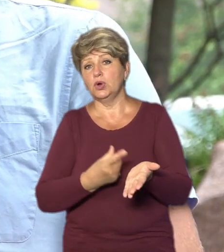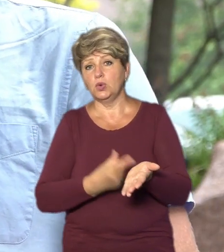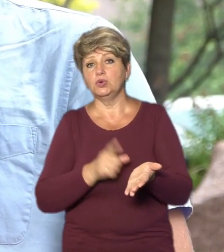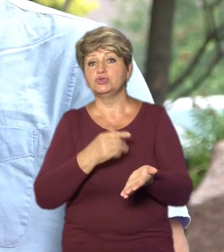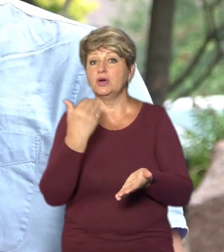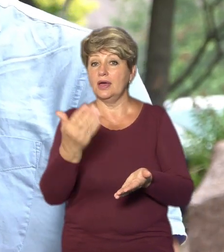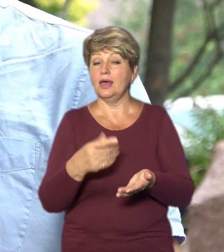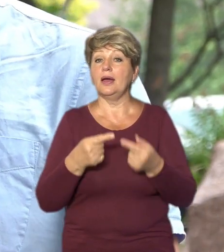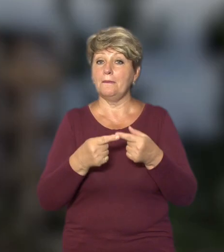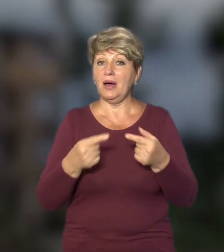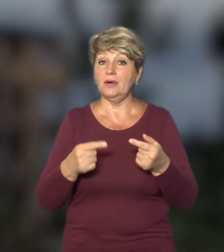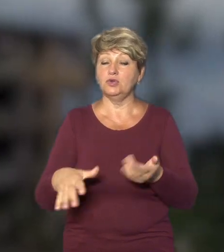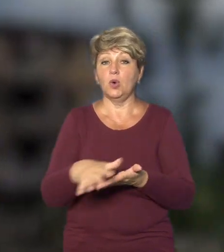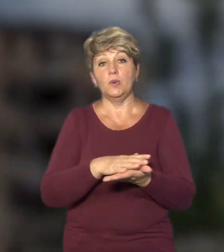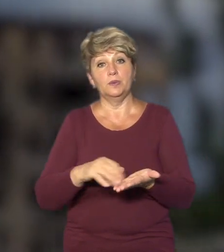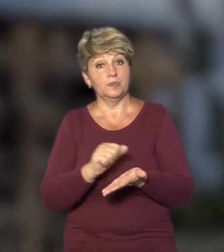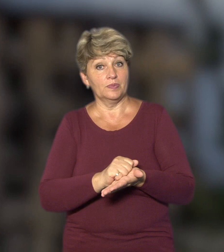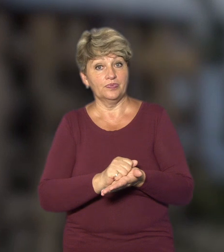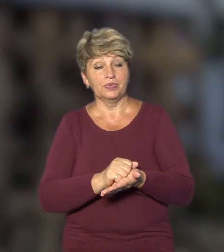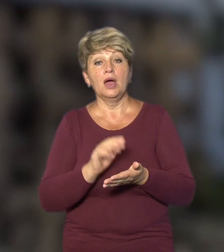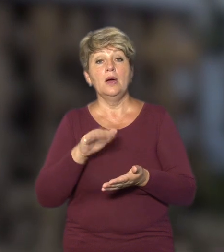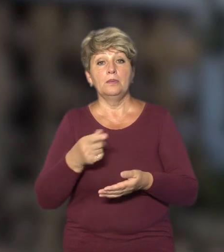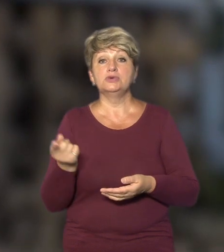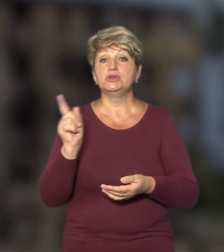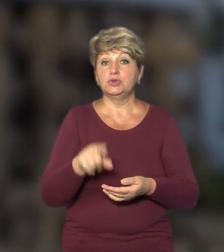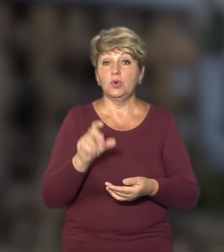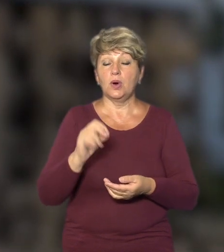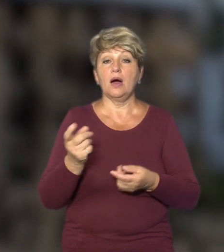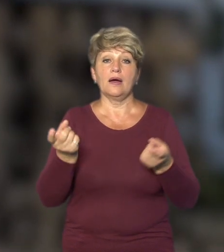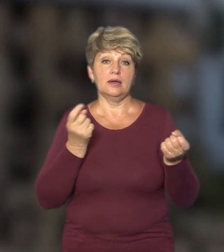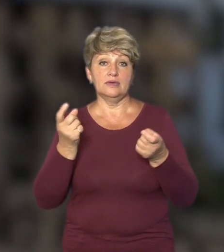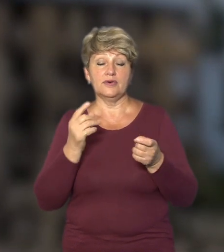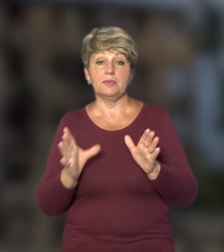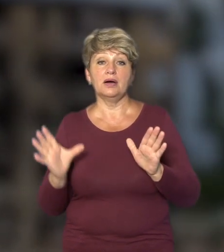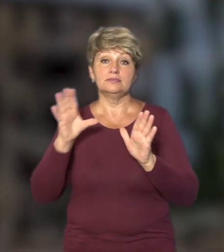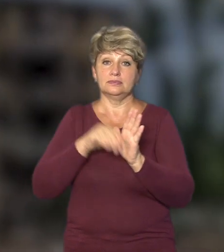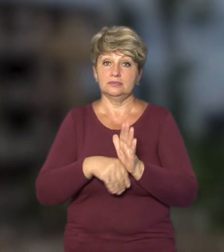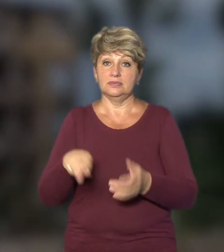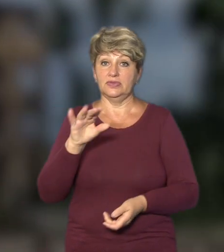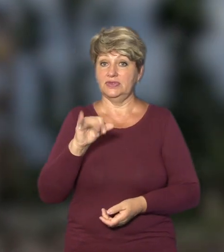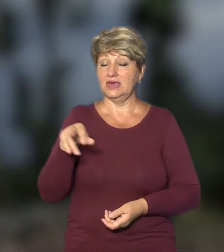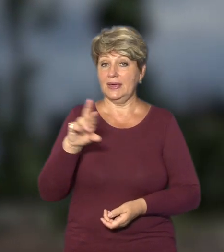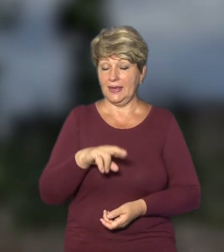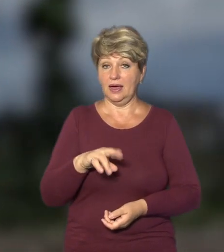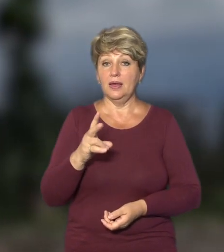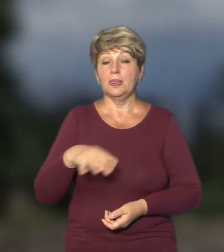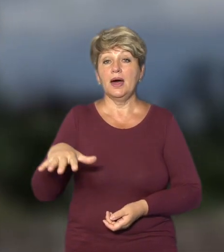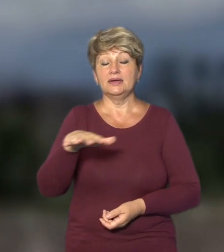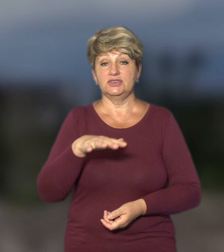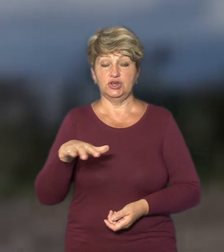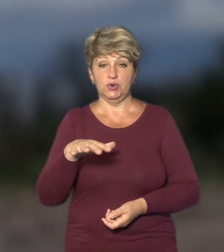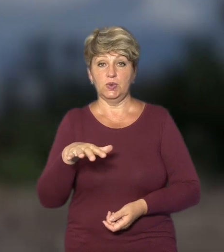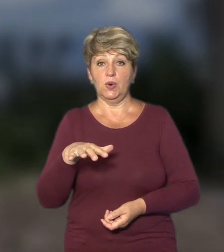майно знищено або пошкоджено. Після того, як інформація в дії заноситься, на території,